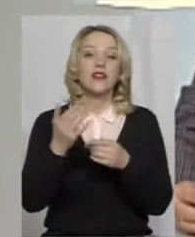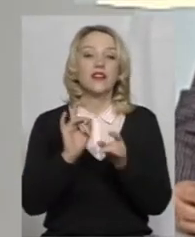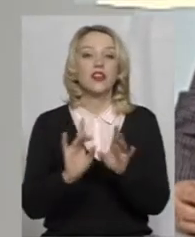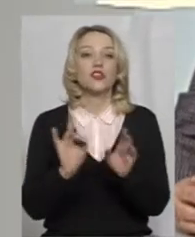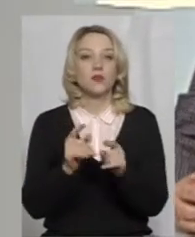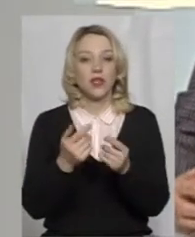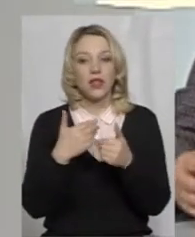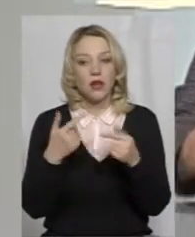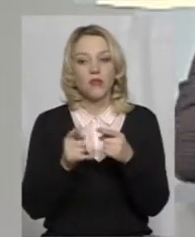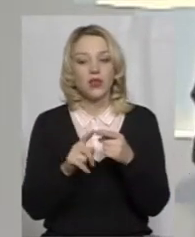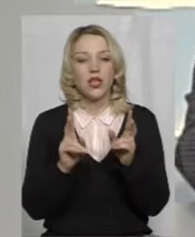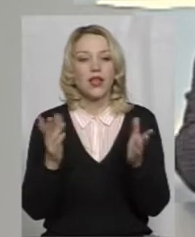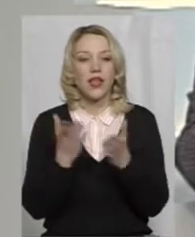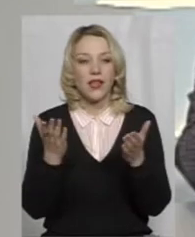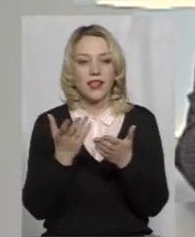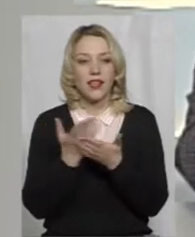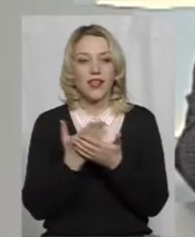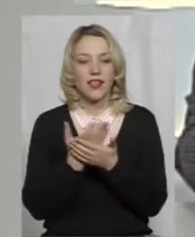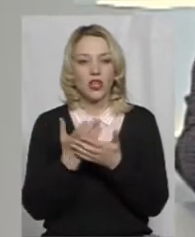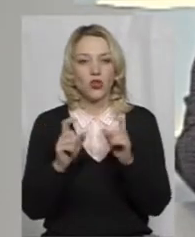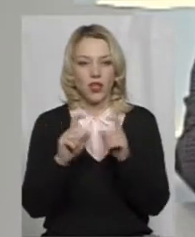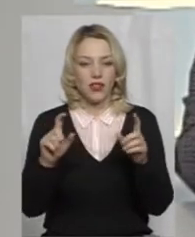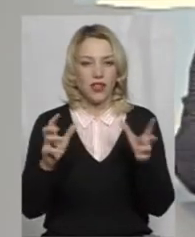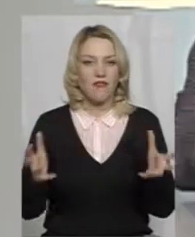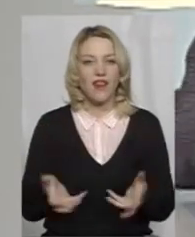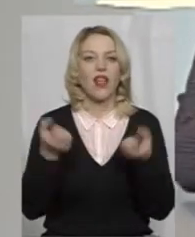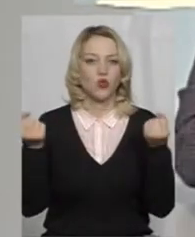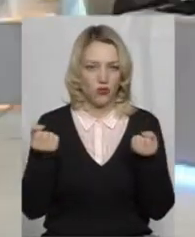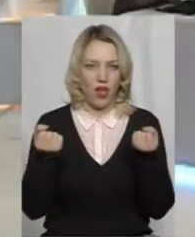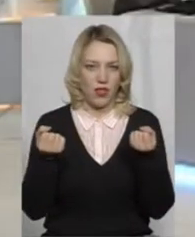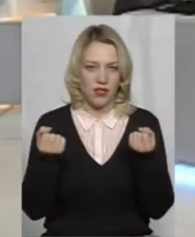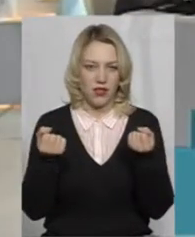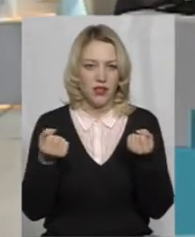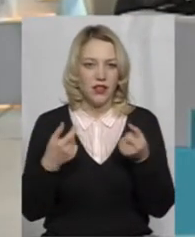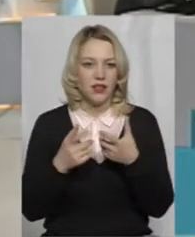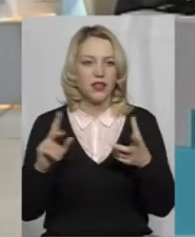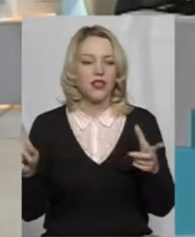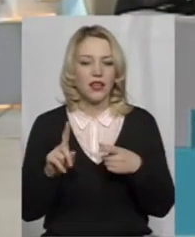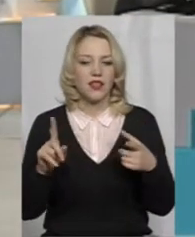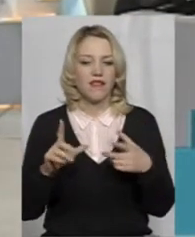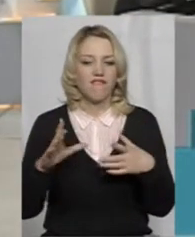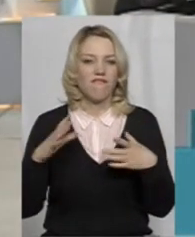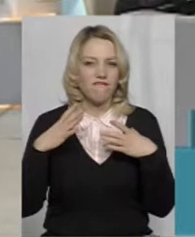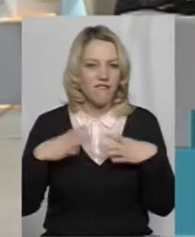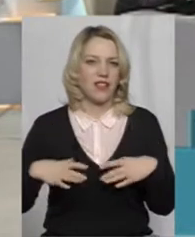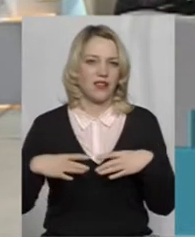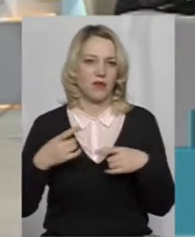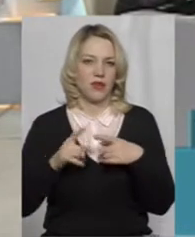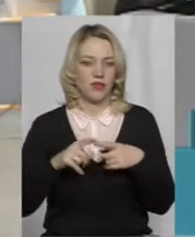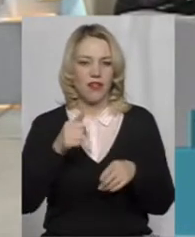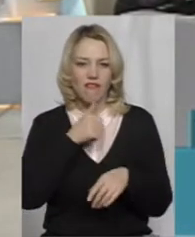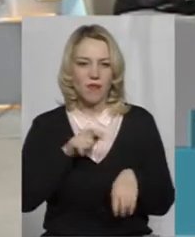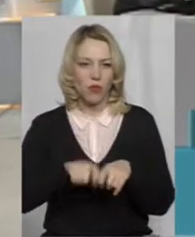які кінотеатри врятували, що називається, тобто які витримали оце